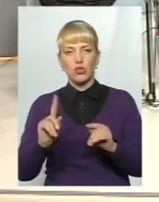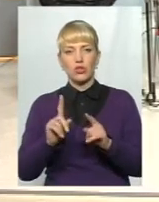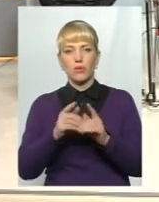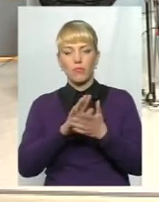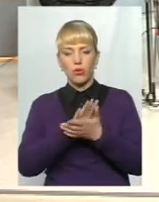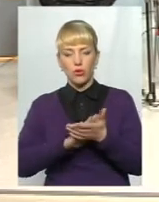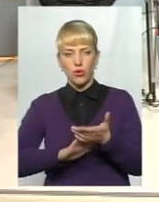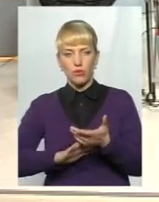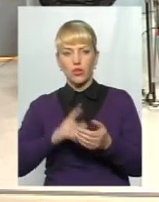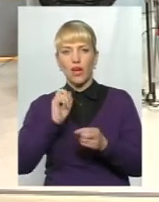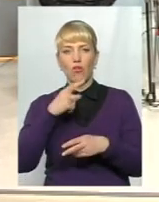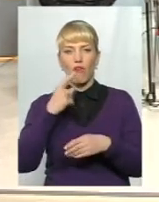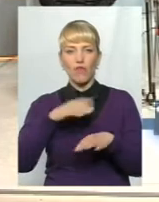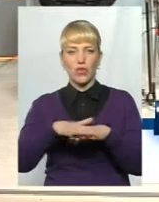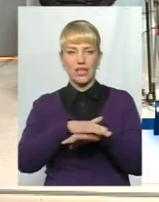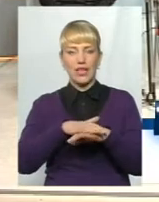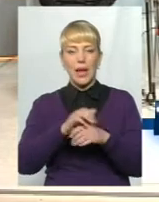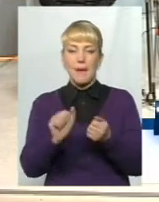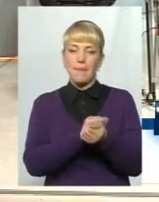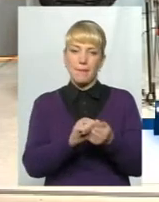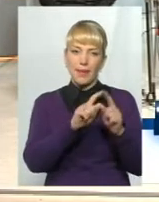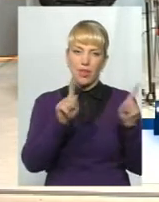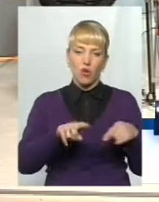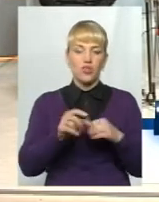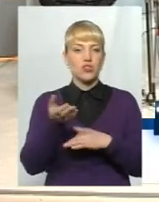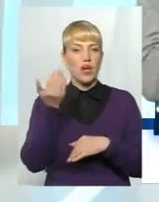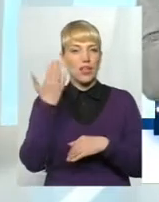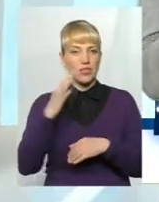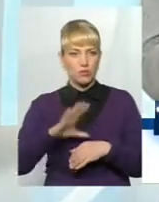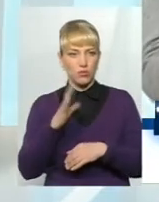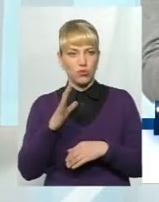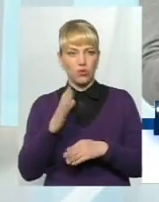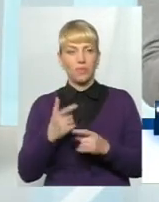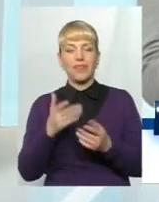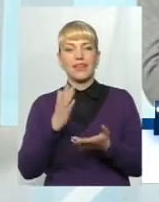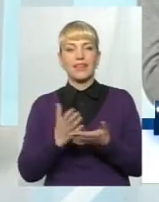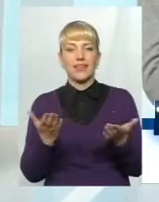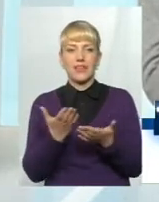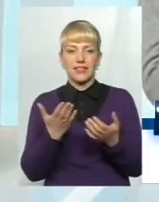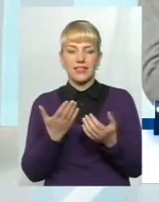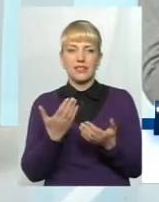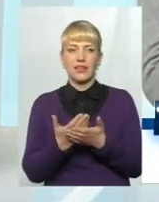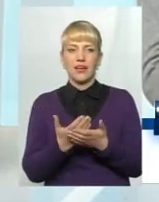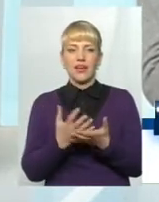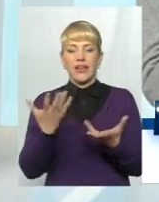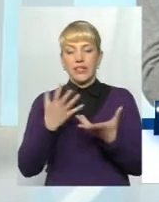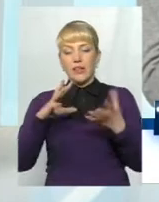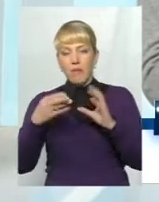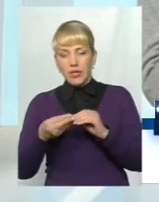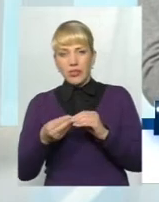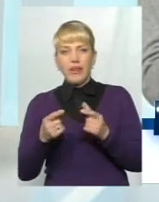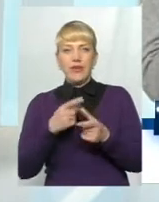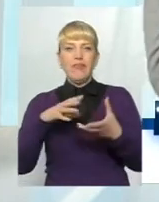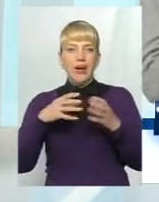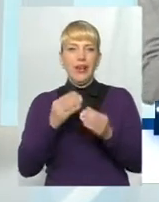мовити, просто в народі говорять, паперове декларування – це те, що було раніше. Є якісь, мабуть, проміжні підсумки? взагалі чи є